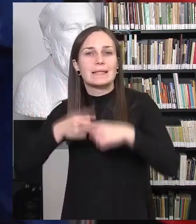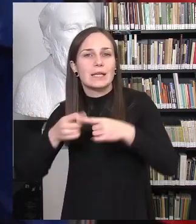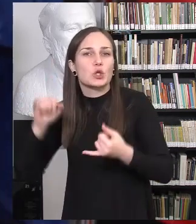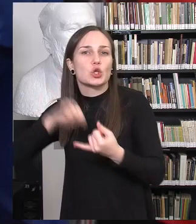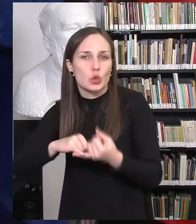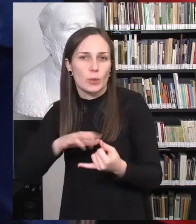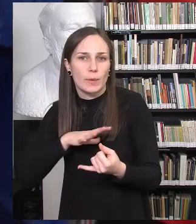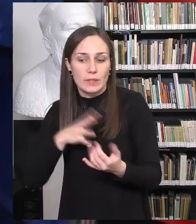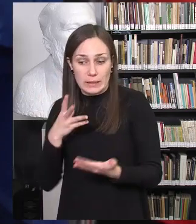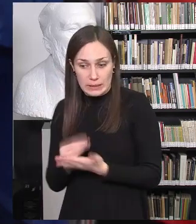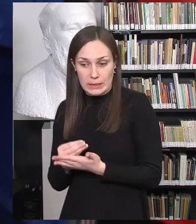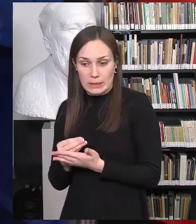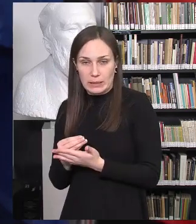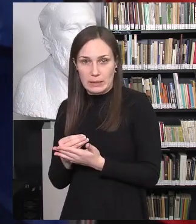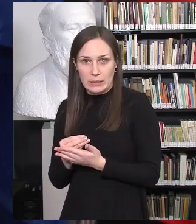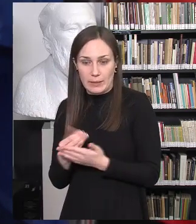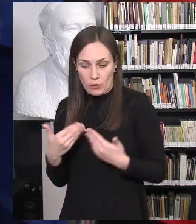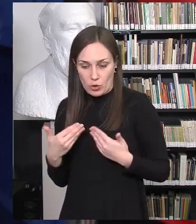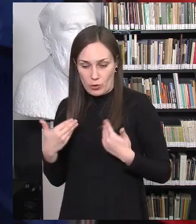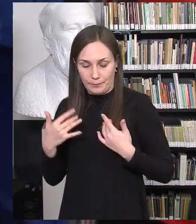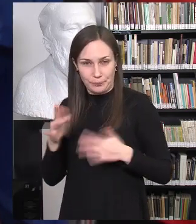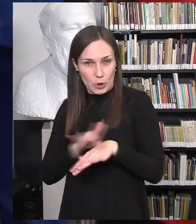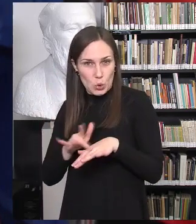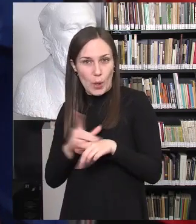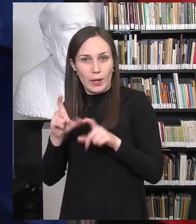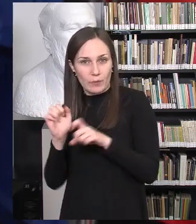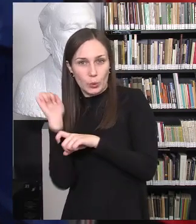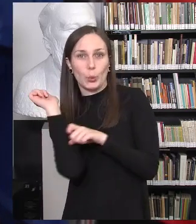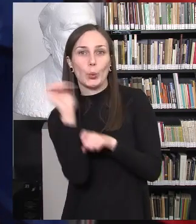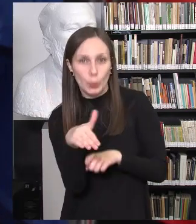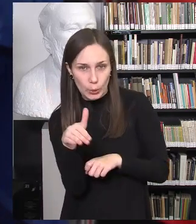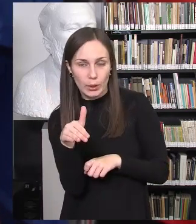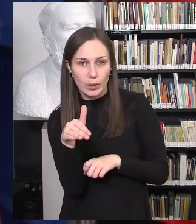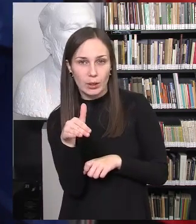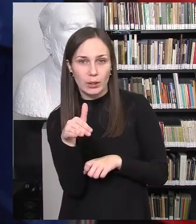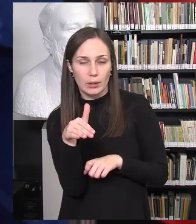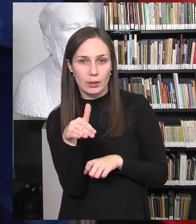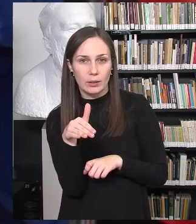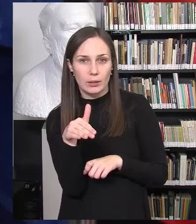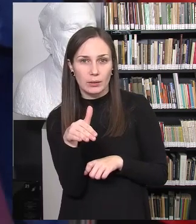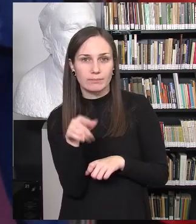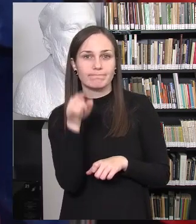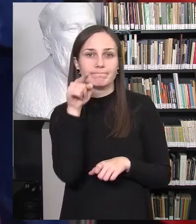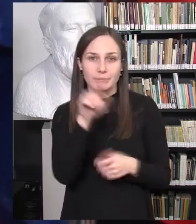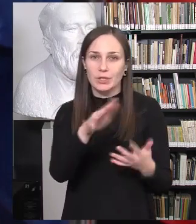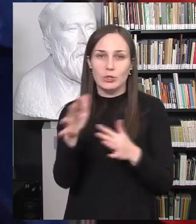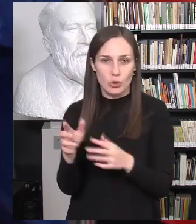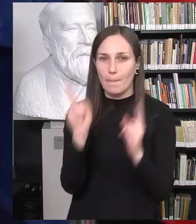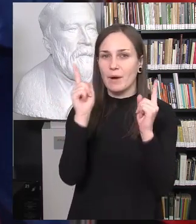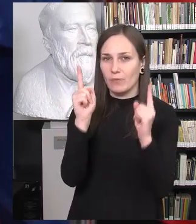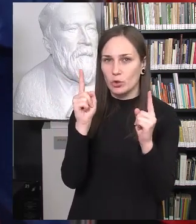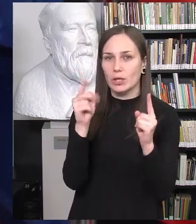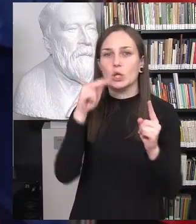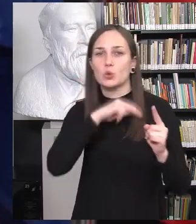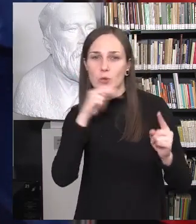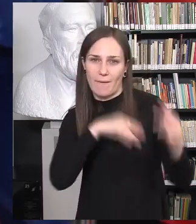yra išsiuntę savo atviras nuotraukas ir įkliuvę į kažkokią tikrai pavojingą,